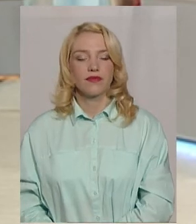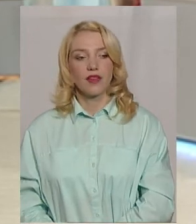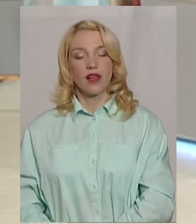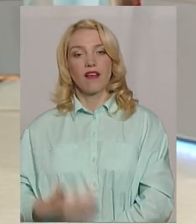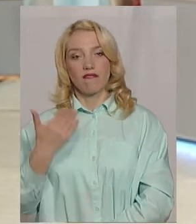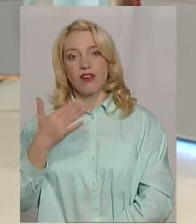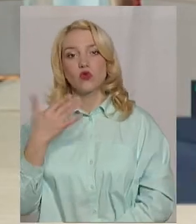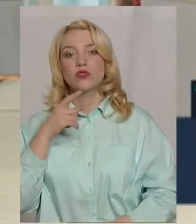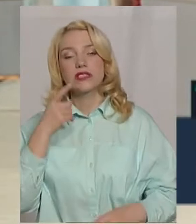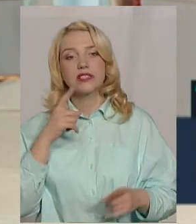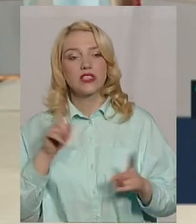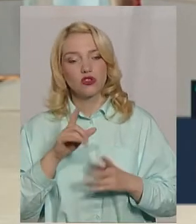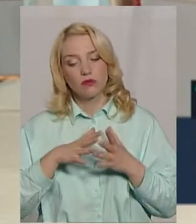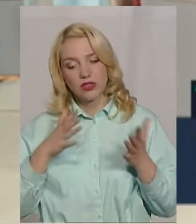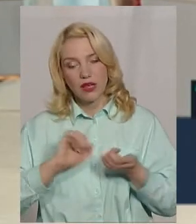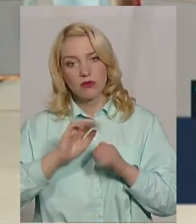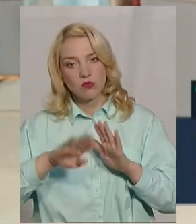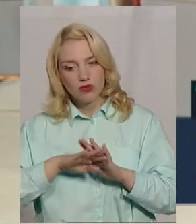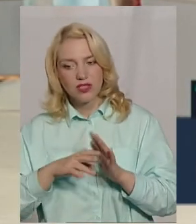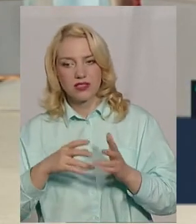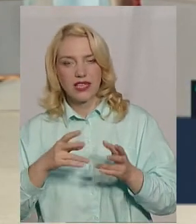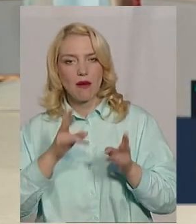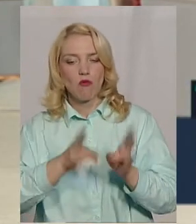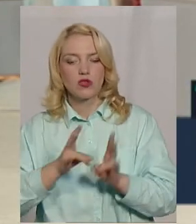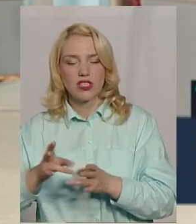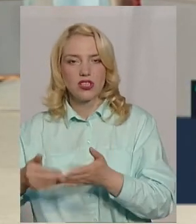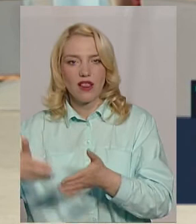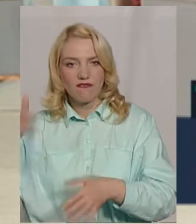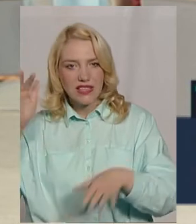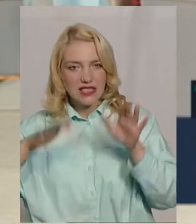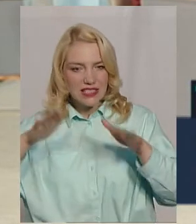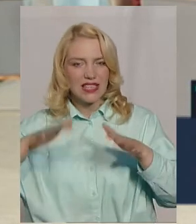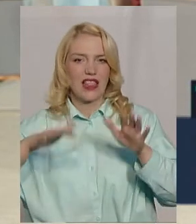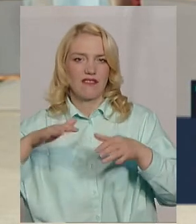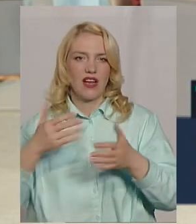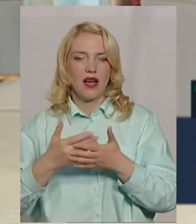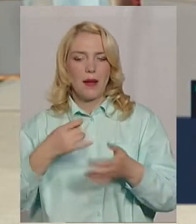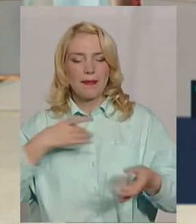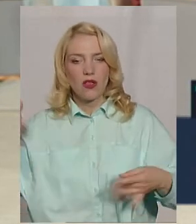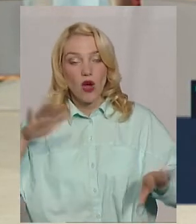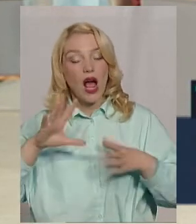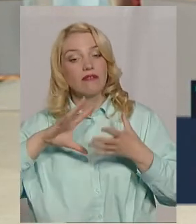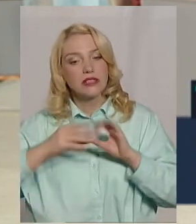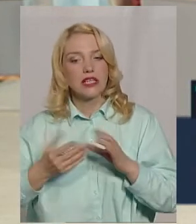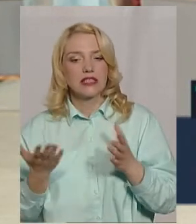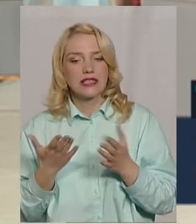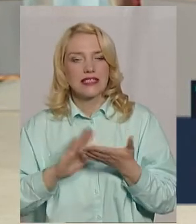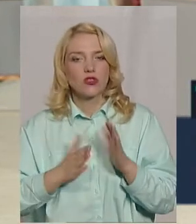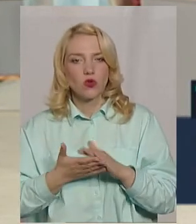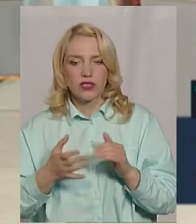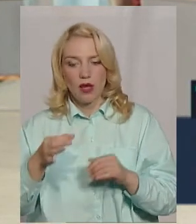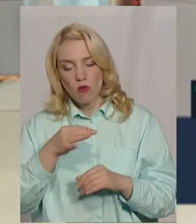Ви вже сказали, що більше в Кам'єрниць-Подільському постраждали від зливу. Почули, що в Білогірському. А взагалі ситуація по області яка? В яких